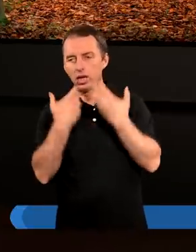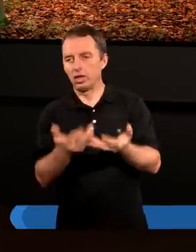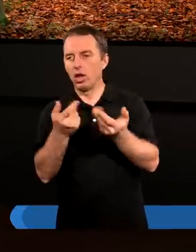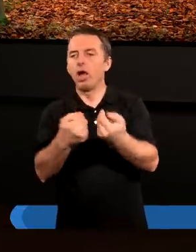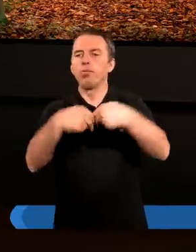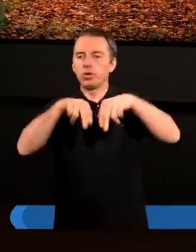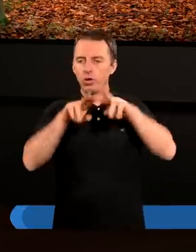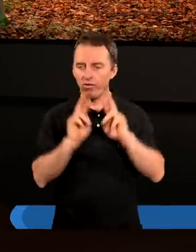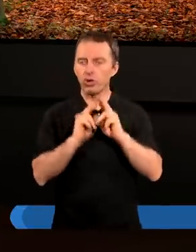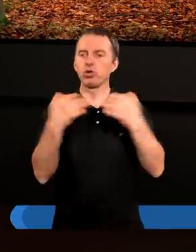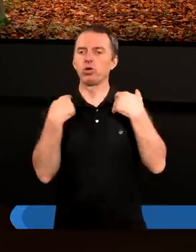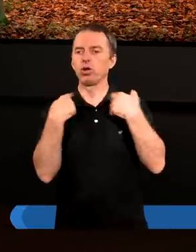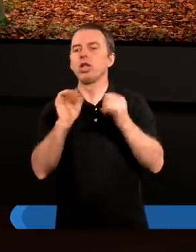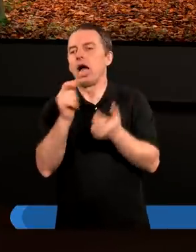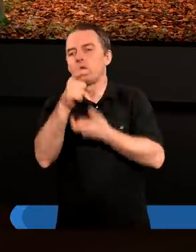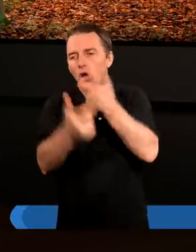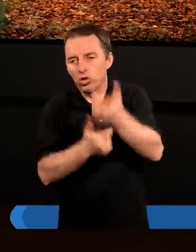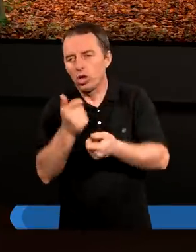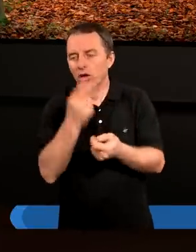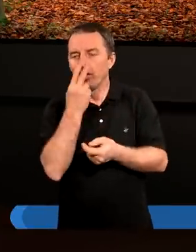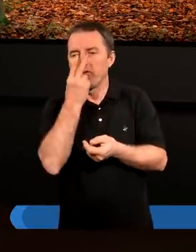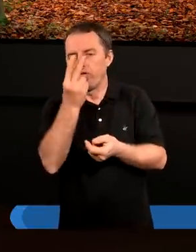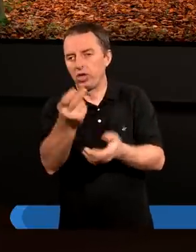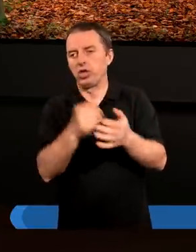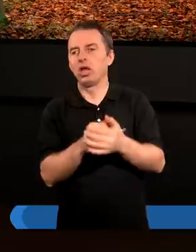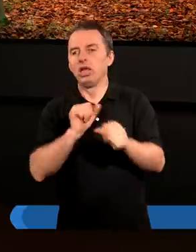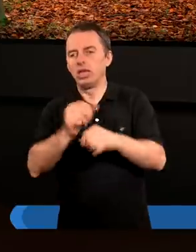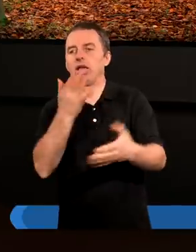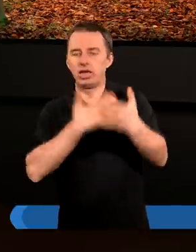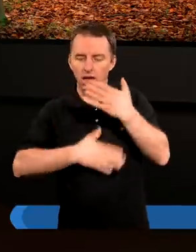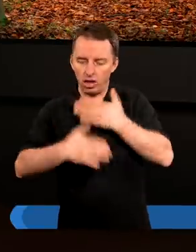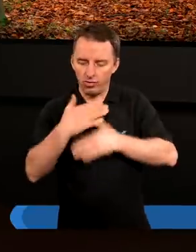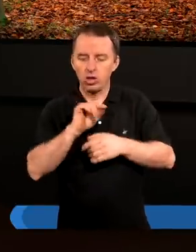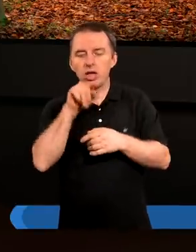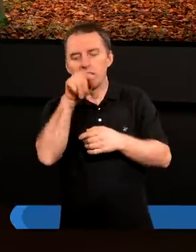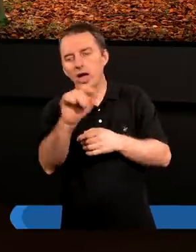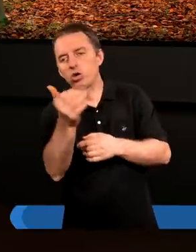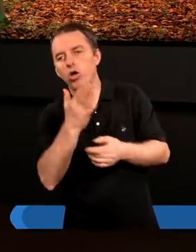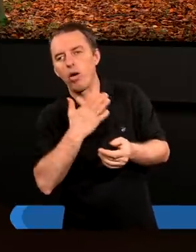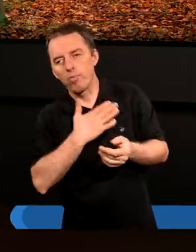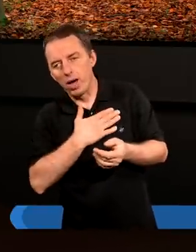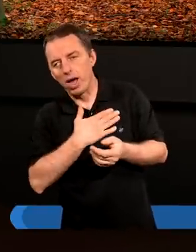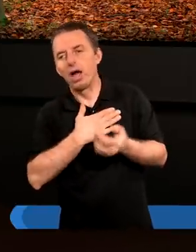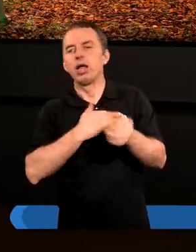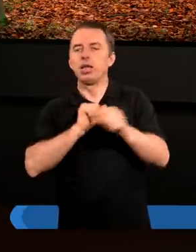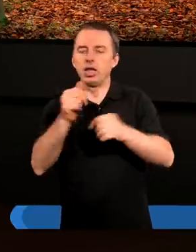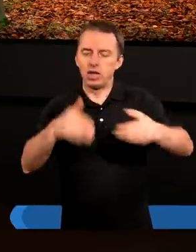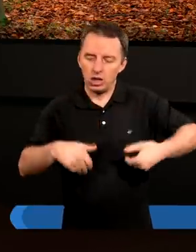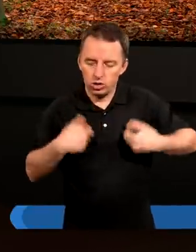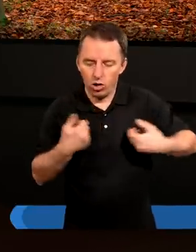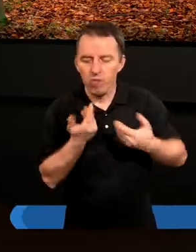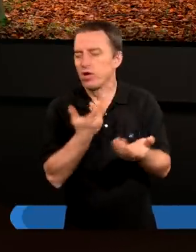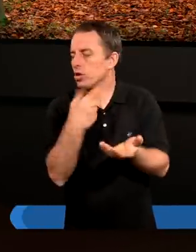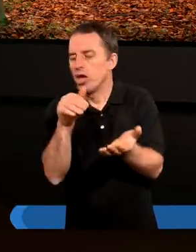przywrócić wzrok. No ale jak to zrobić? Ty już widzisz. Jesteś zadowolony z tego, co masz. Jesteś zdrowy. Nie